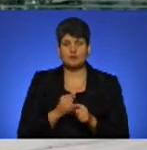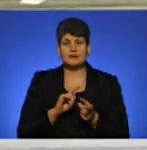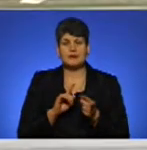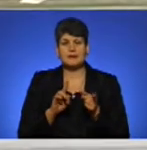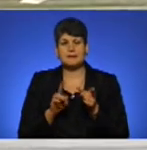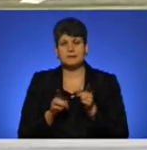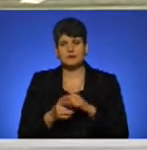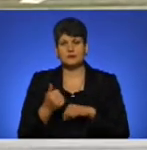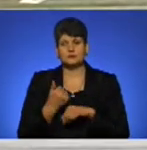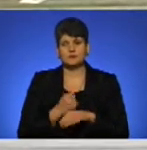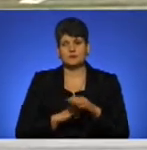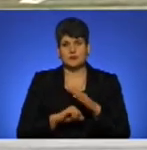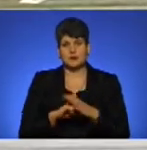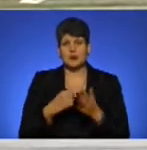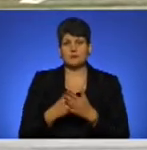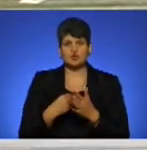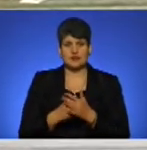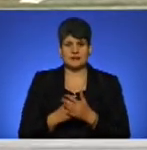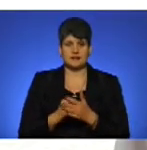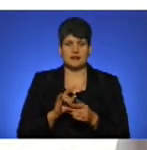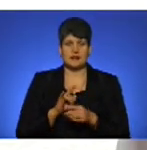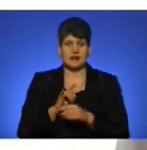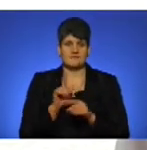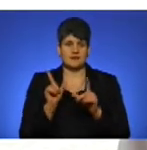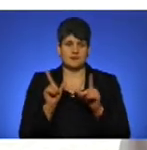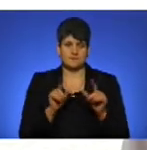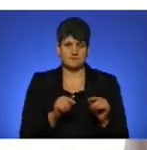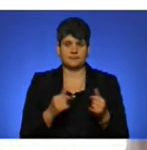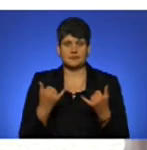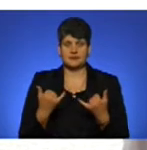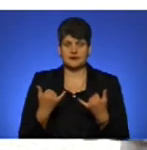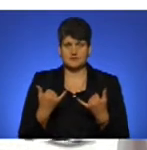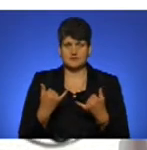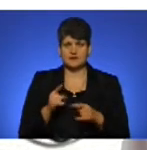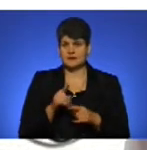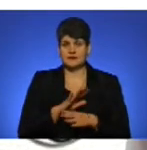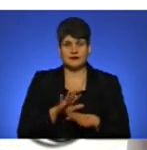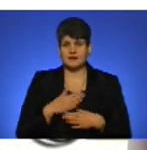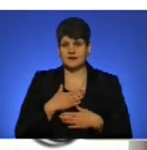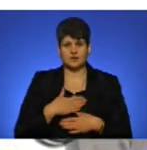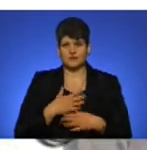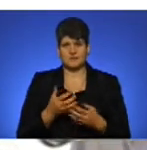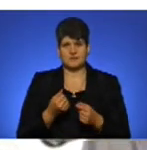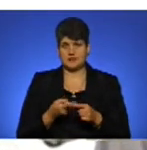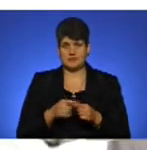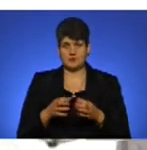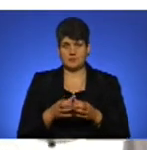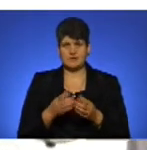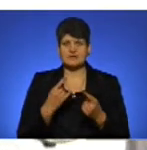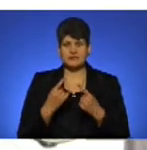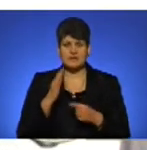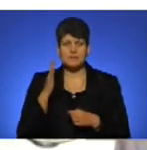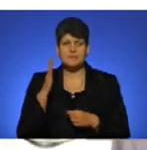основну базу для бюджетних авіаперевізників. На сьогодні ми не готові прийняти цю компанію. Якщо говорити на